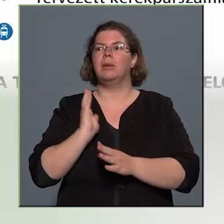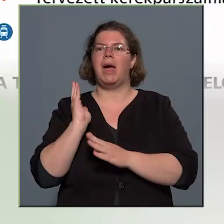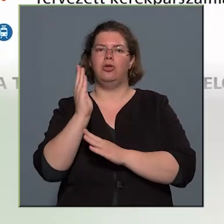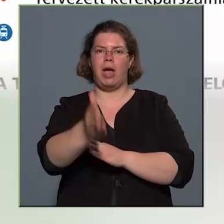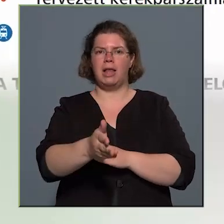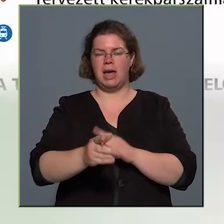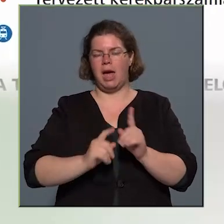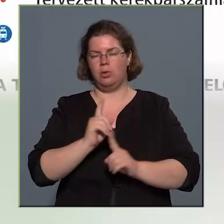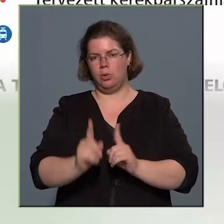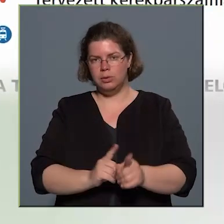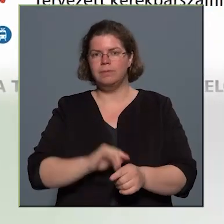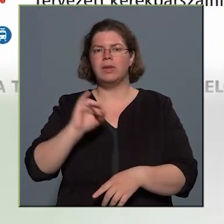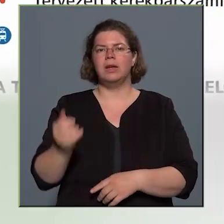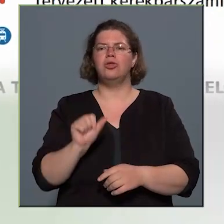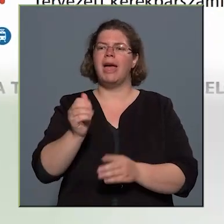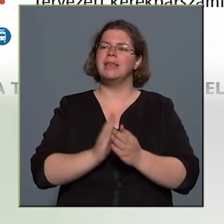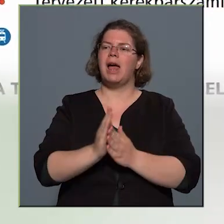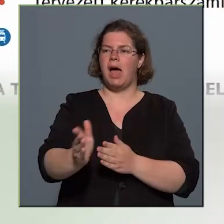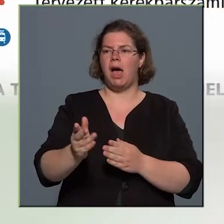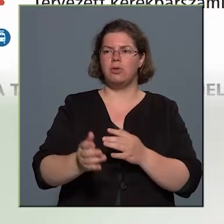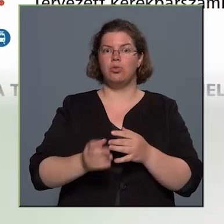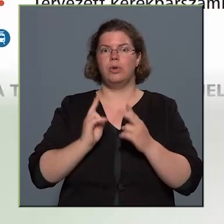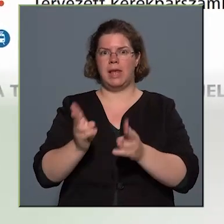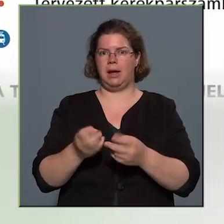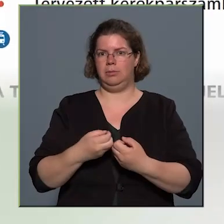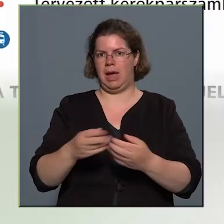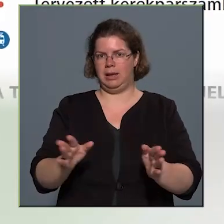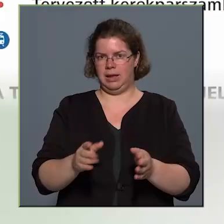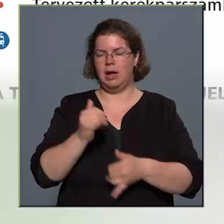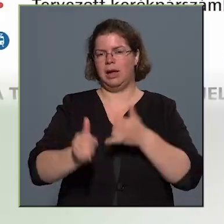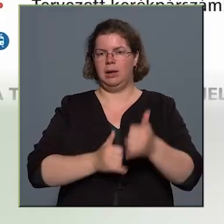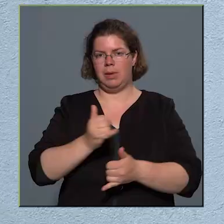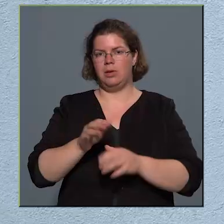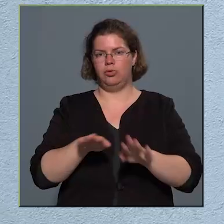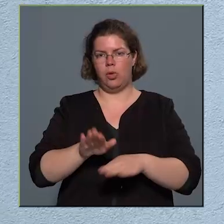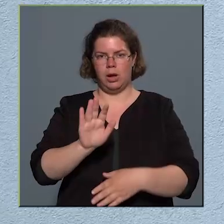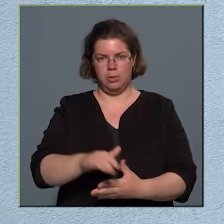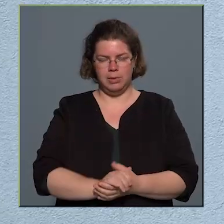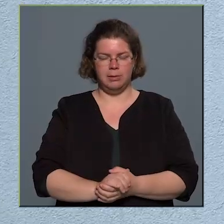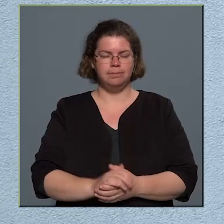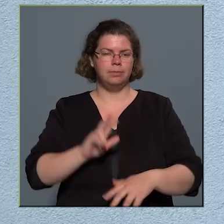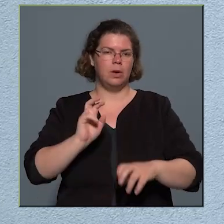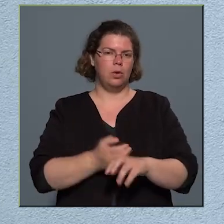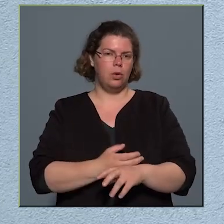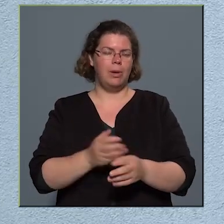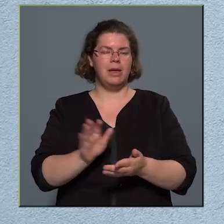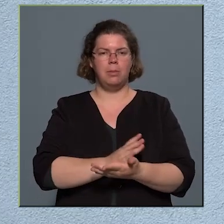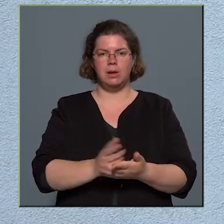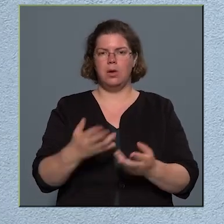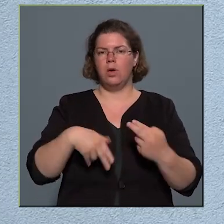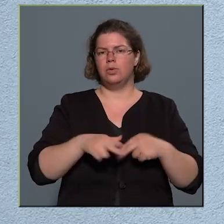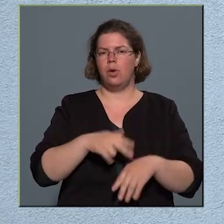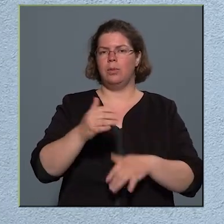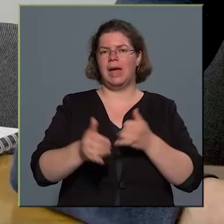alakít ki, és egyirányú utcákat nyit meg a kerékpáros forgalomnak. Kőbányán belül több kerékpáros útvonalat